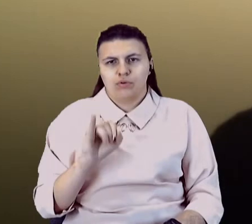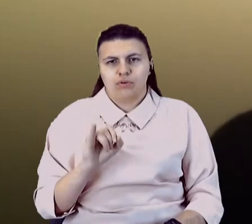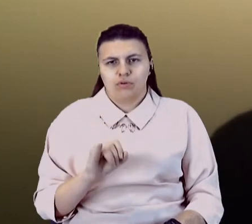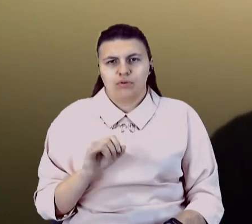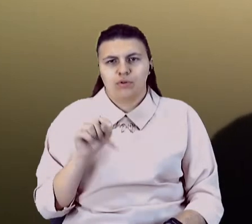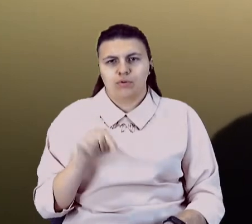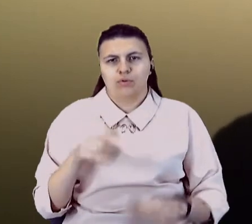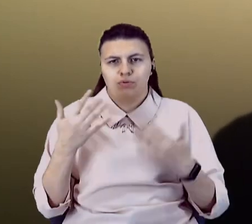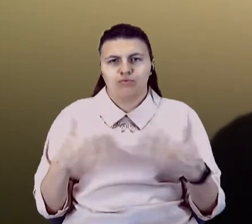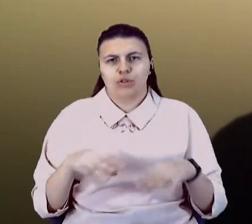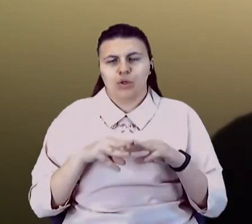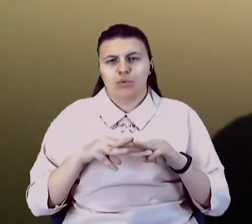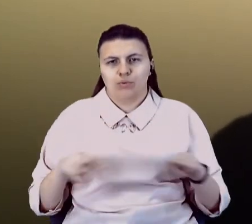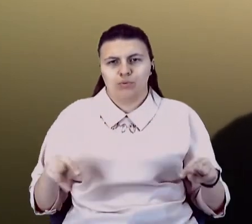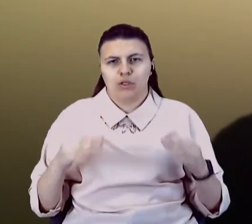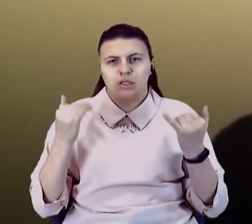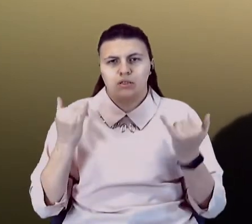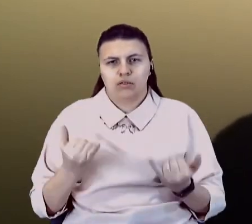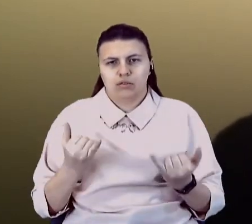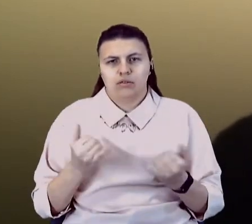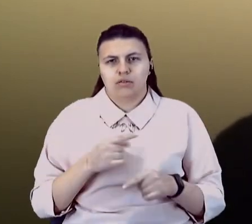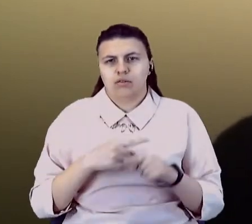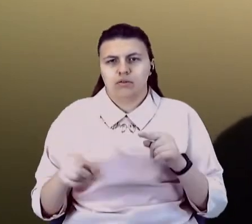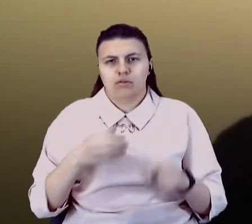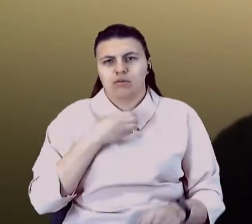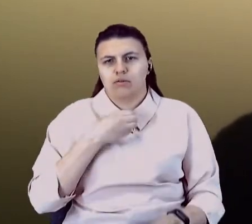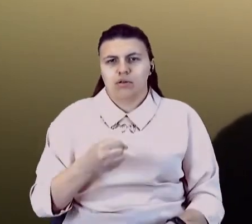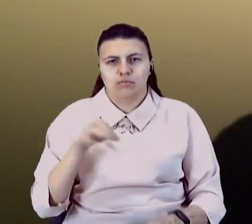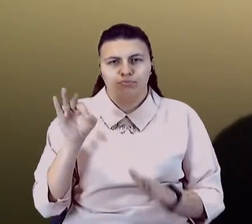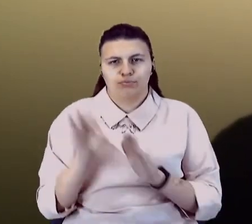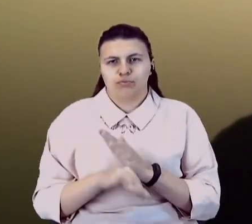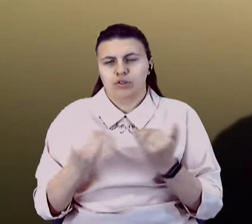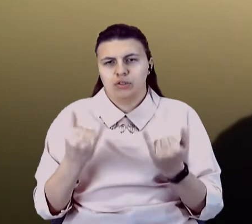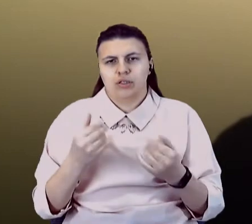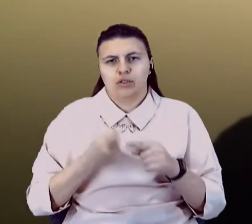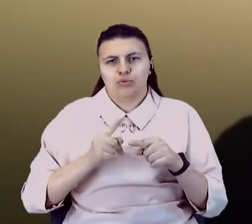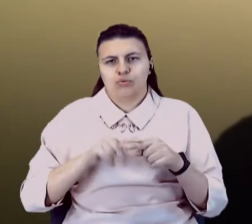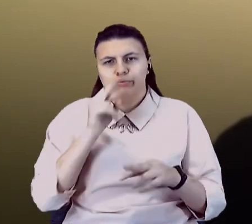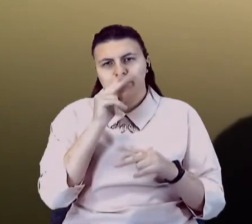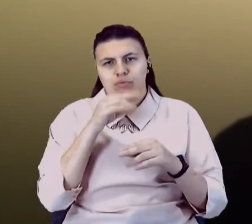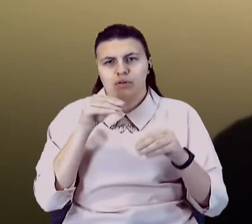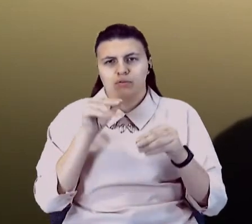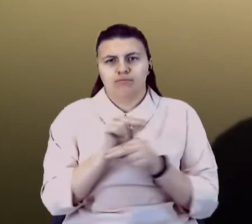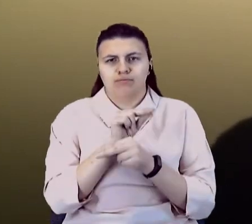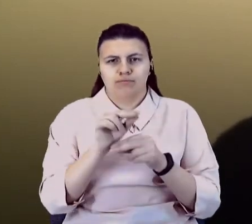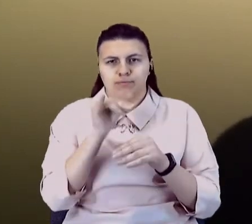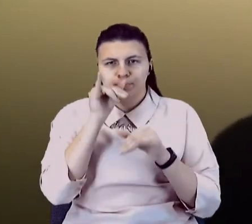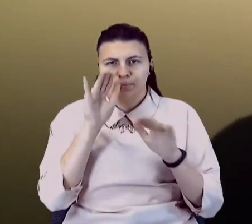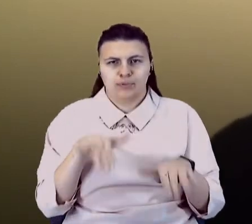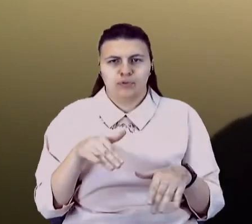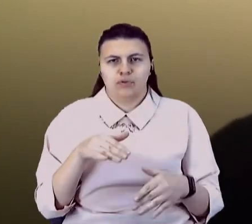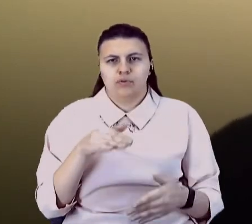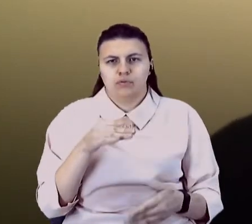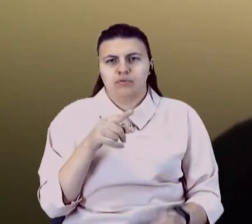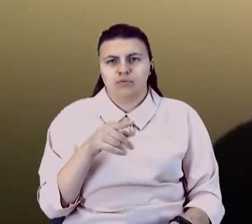уряд зараз терміново цю помилку не виправить. Він, я думаю, панесе політичну відповідальність за